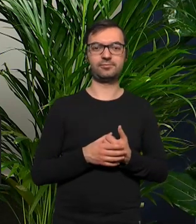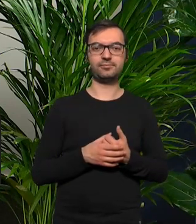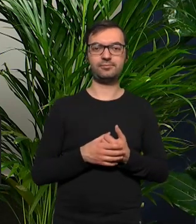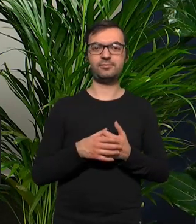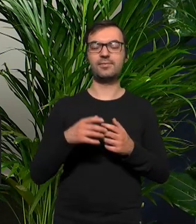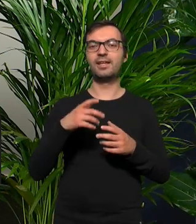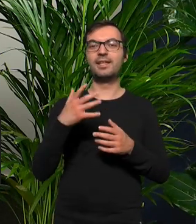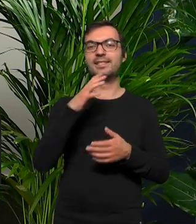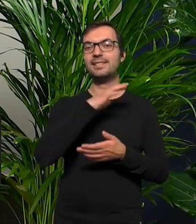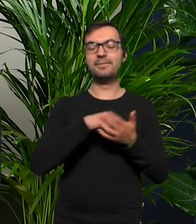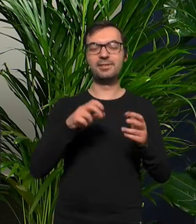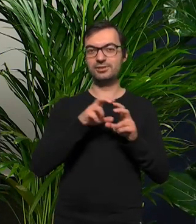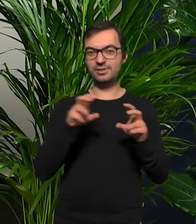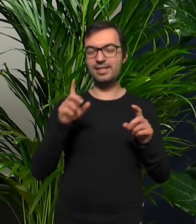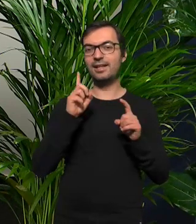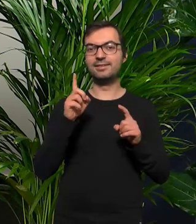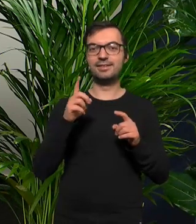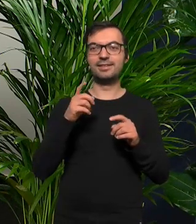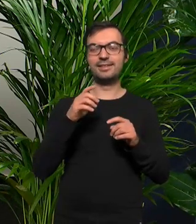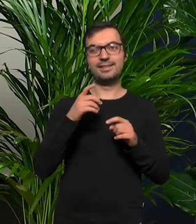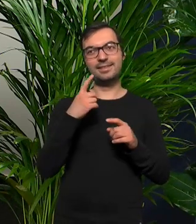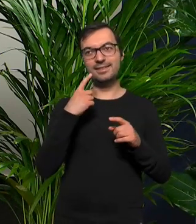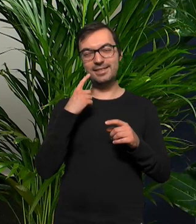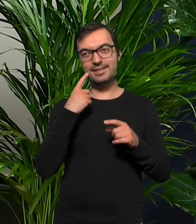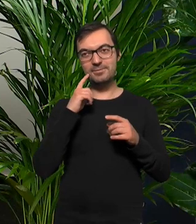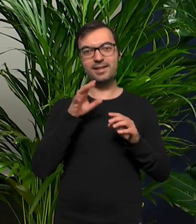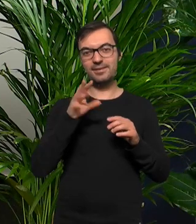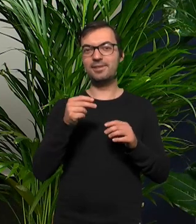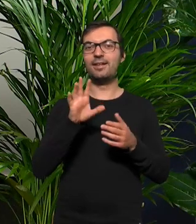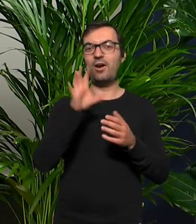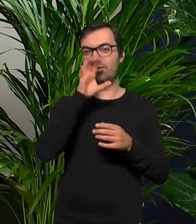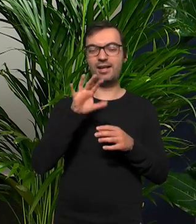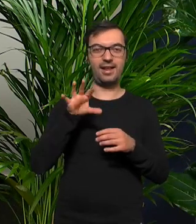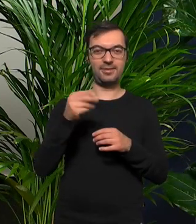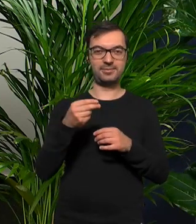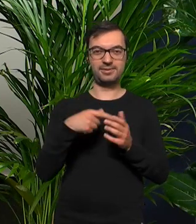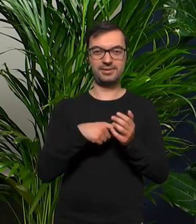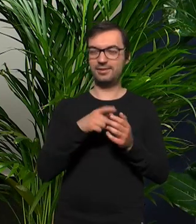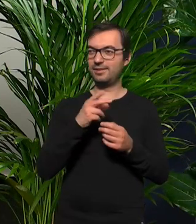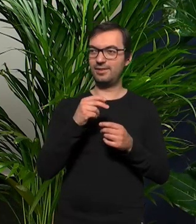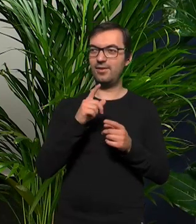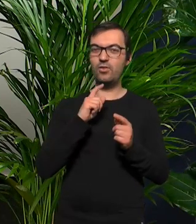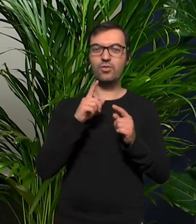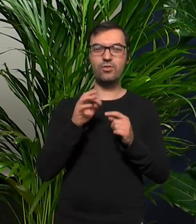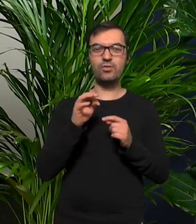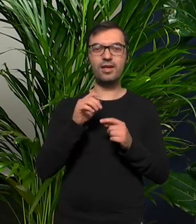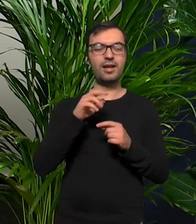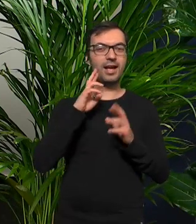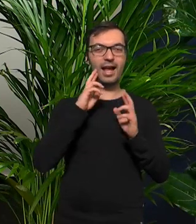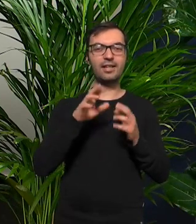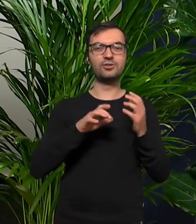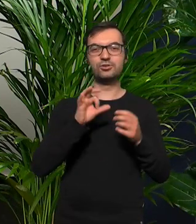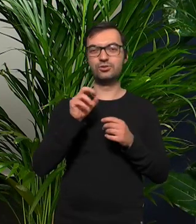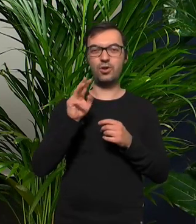zabierających czas ale w specyficznych formach rozrywki oglądasz te dziwne, to nie są tak show'y to jest ten reality